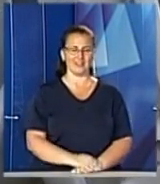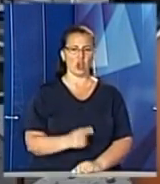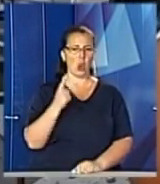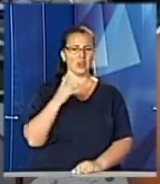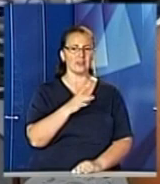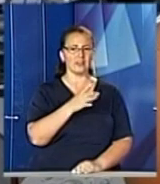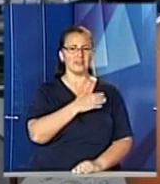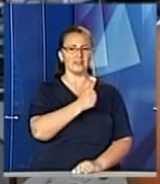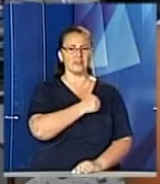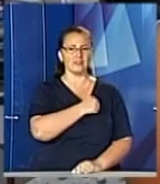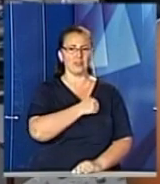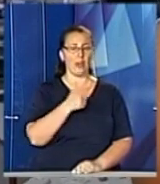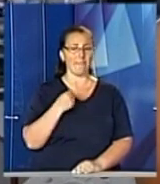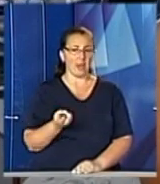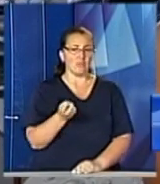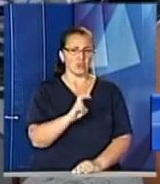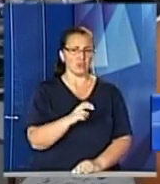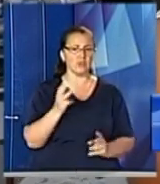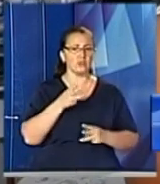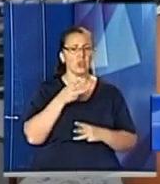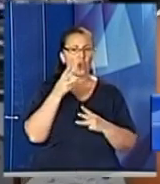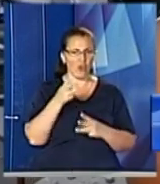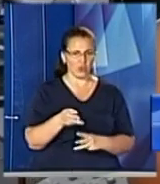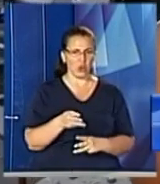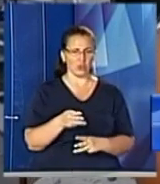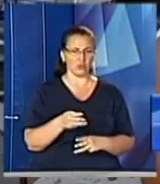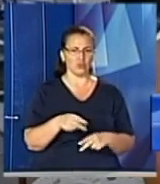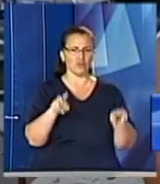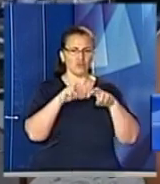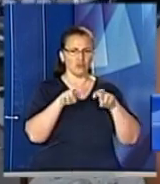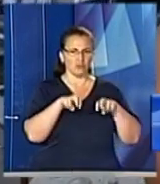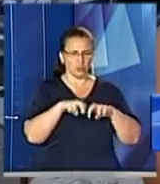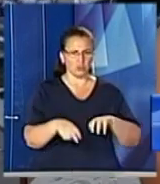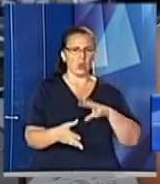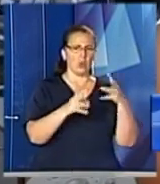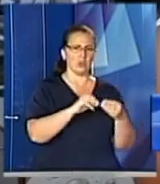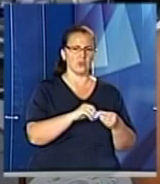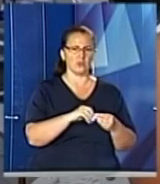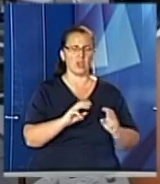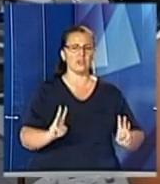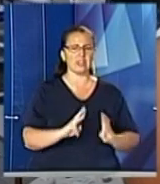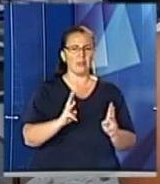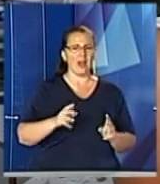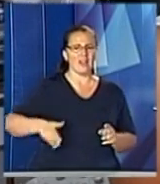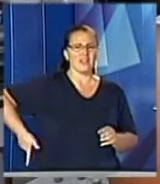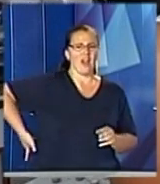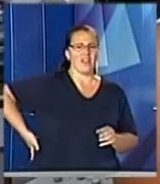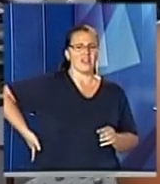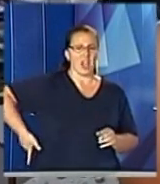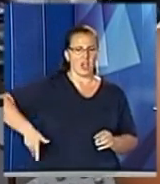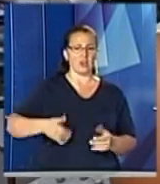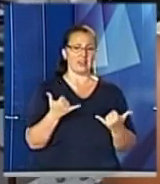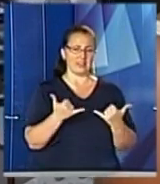Ми поступили тут з рвотою, діагностували в нас запалення нирочок. І